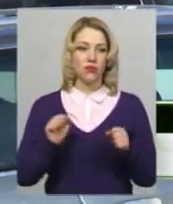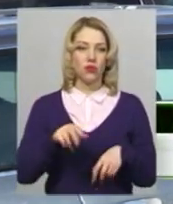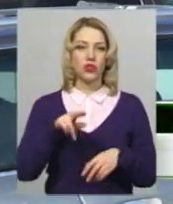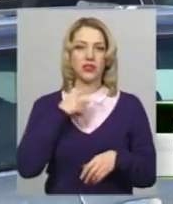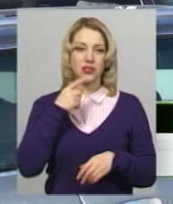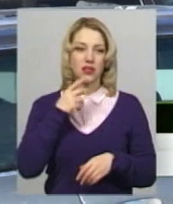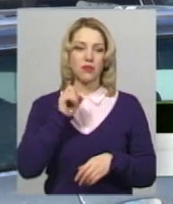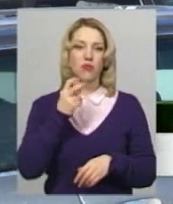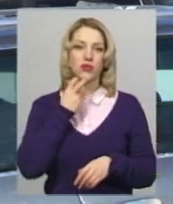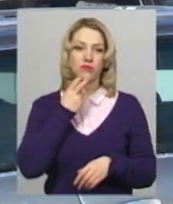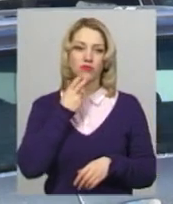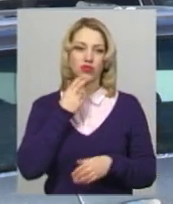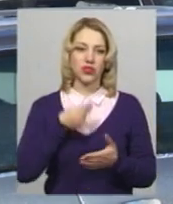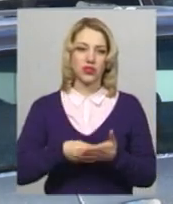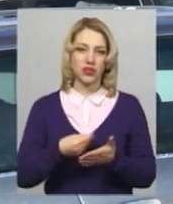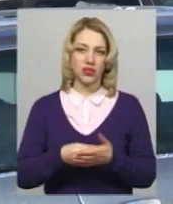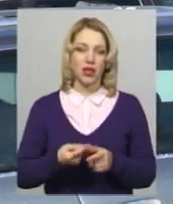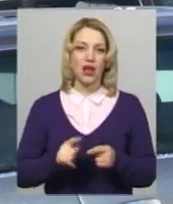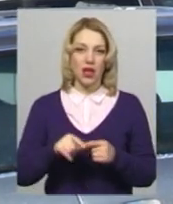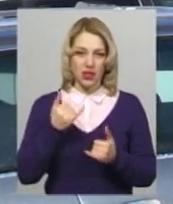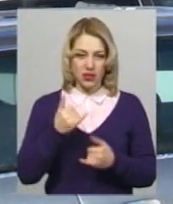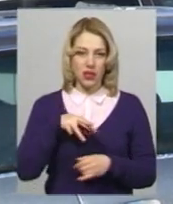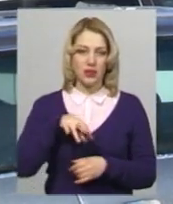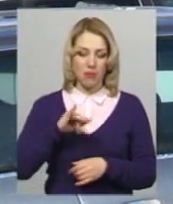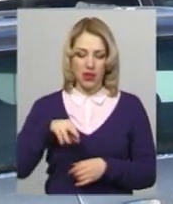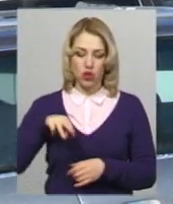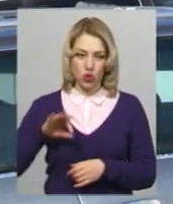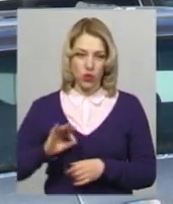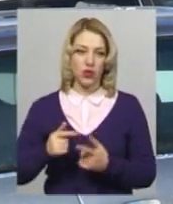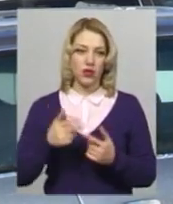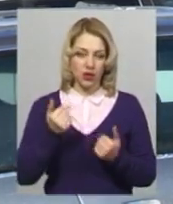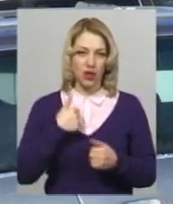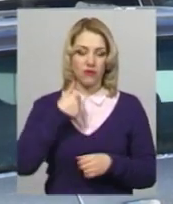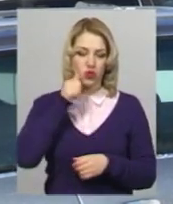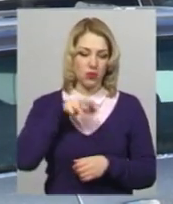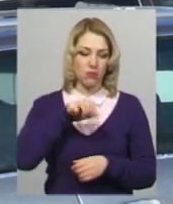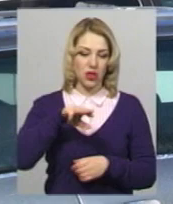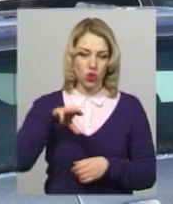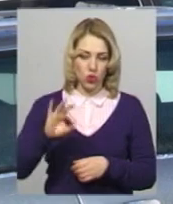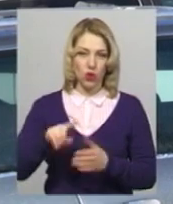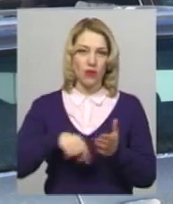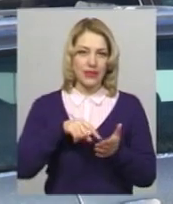посмішній оціню. Це ви зараз її розмитніте? Так, я її вчора розмитнив в Славуті.